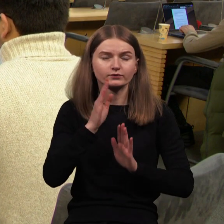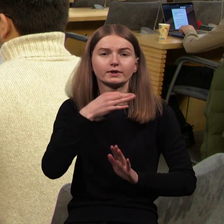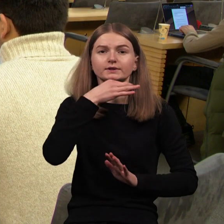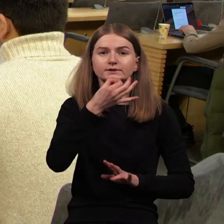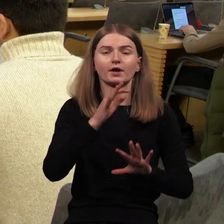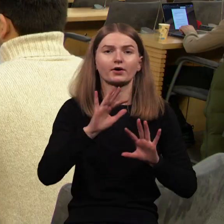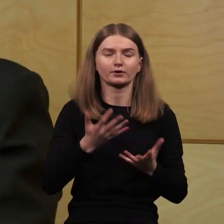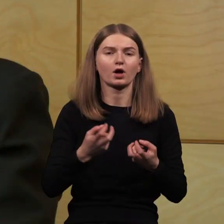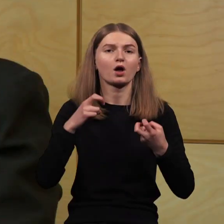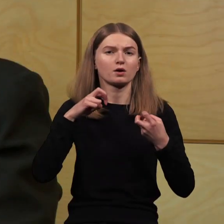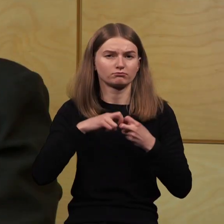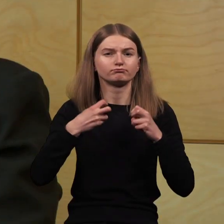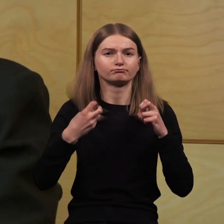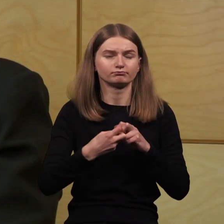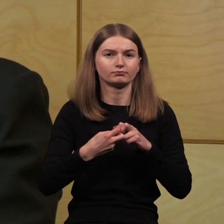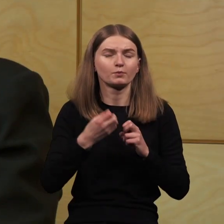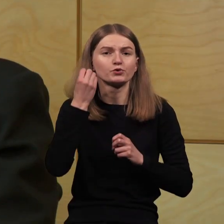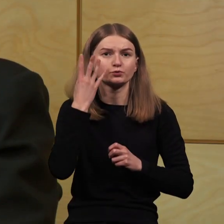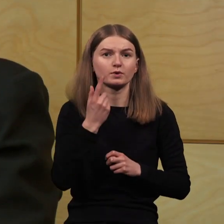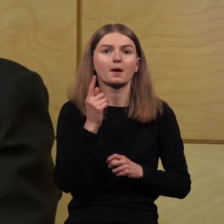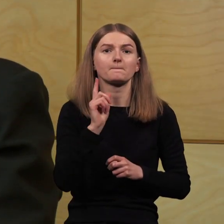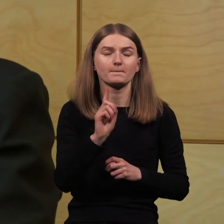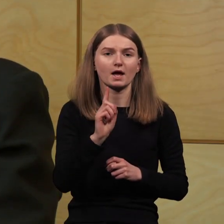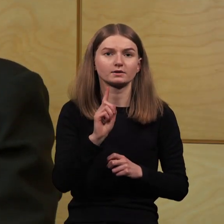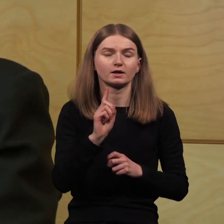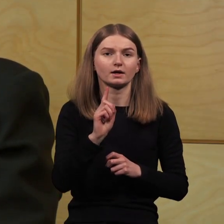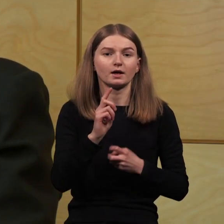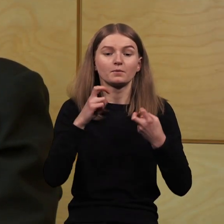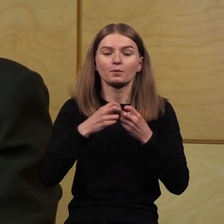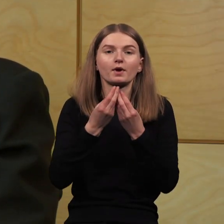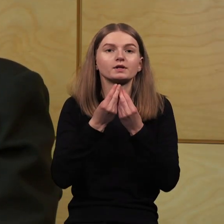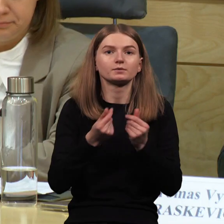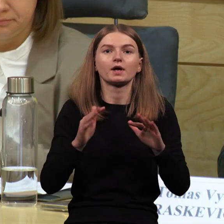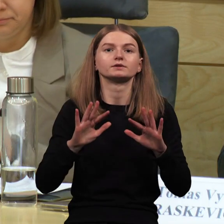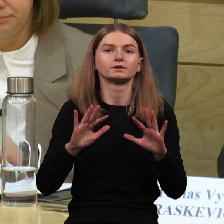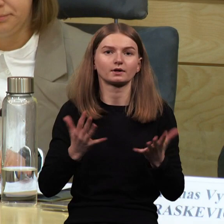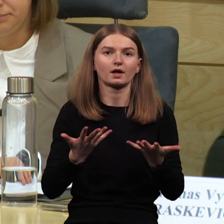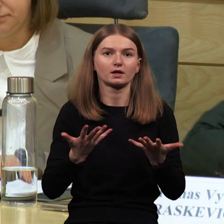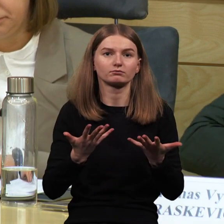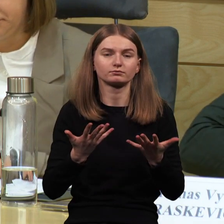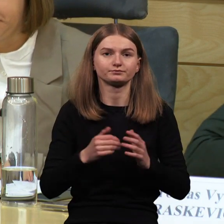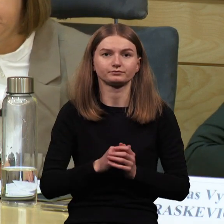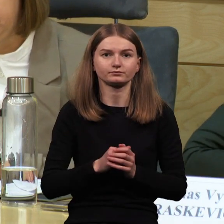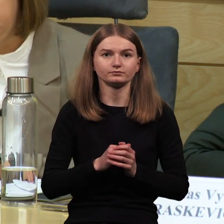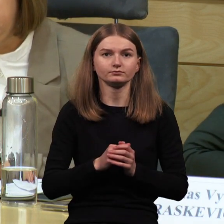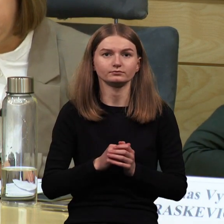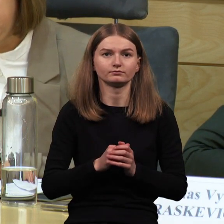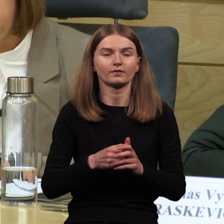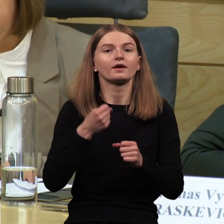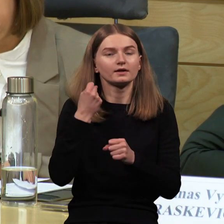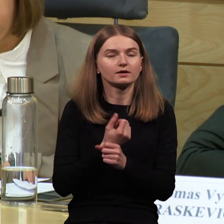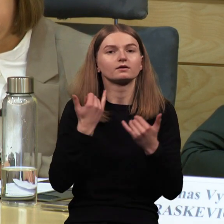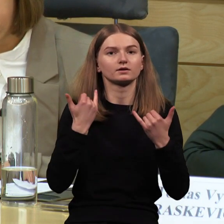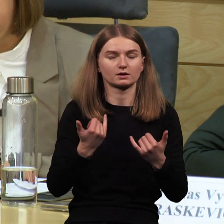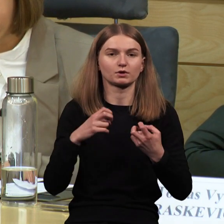kurias kelia švietimo bendruomenį, bet įspręsti klausimus, kurie trukdo primti, negalia turinti vaiką į mokyklą. Reikia jau dabar.